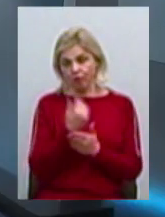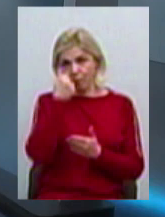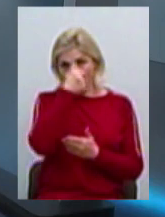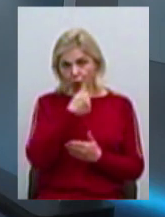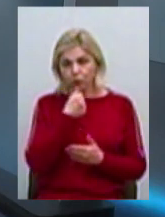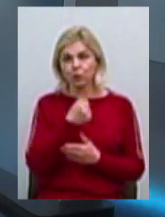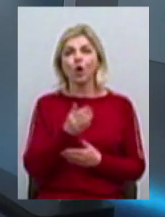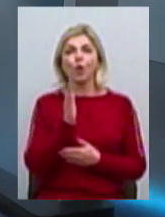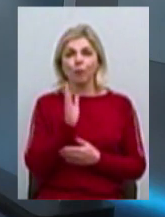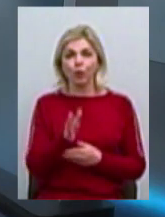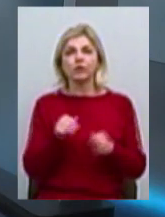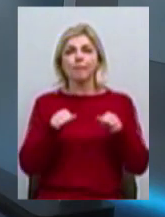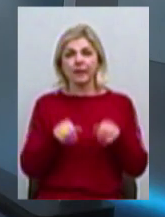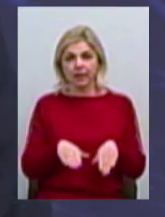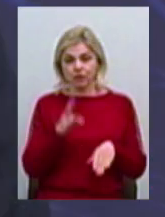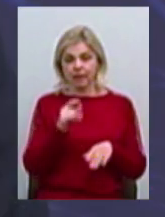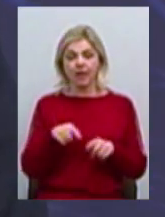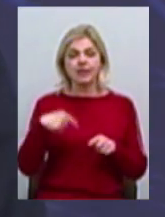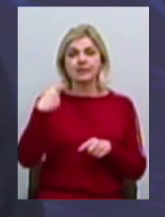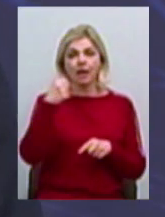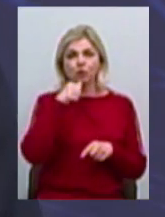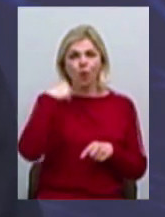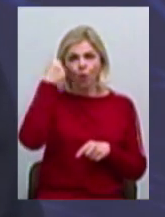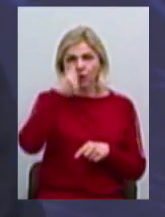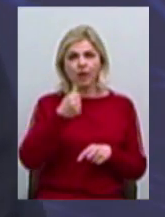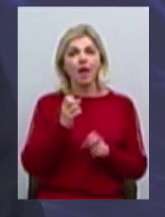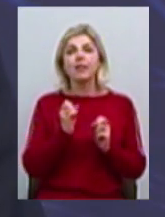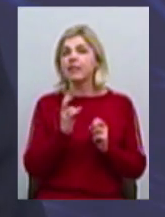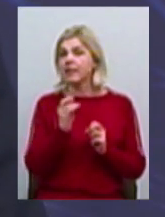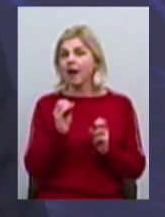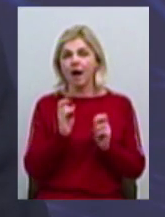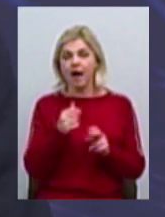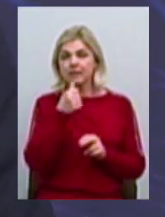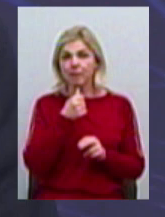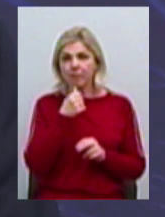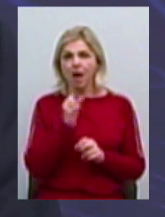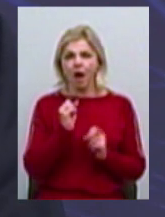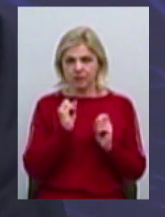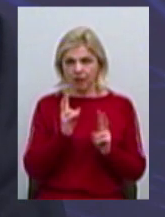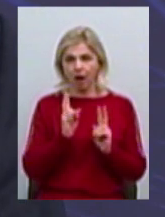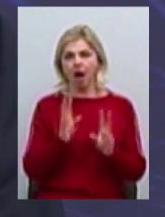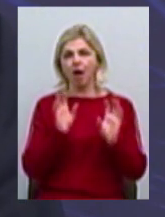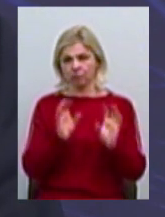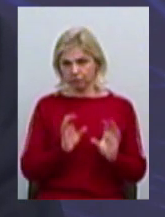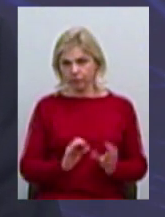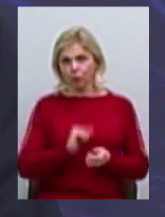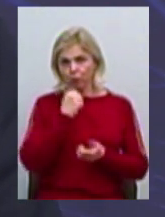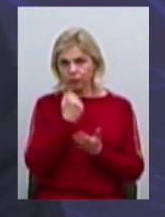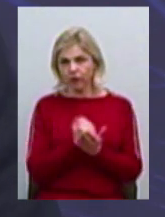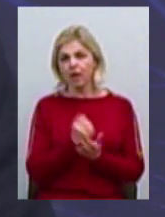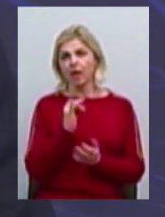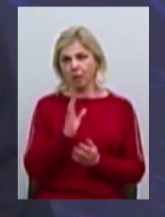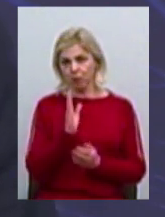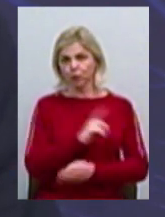він буде вже принят на следующі годи не як експеримент, а як статус-кво, який буде только развиватися, увесиливатися.